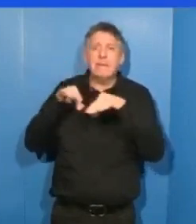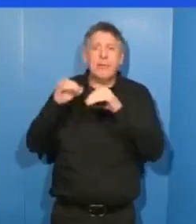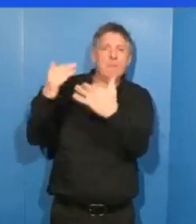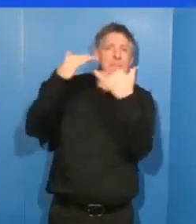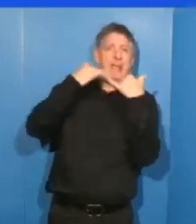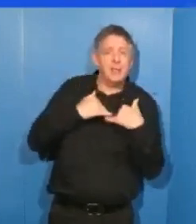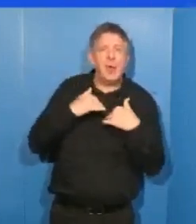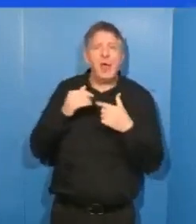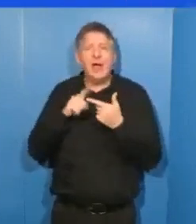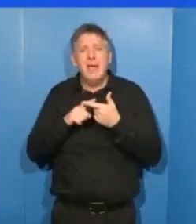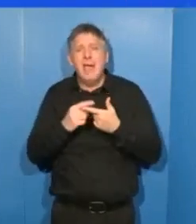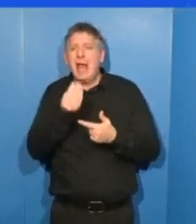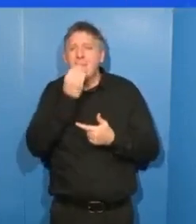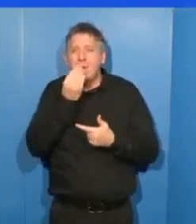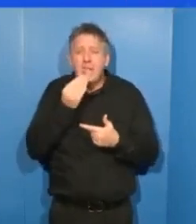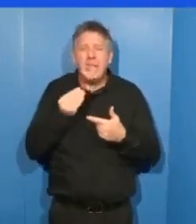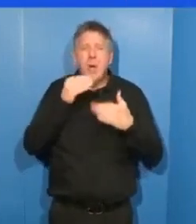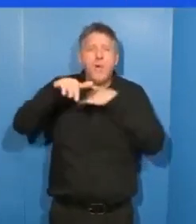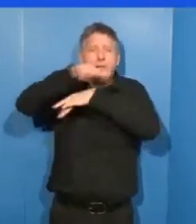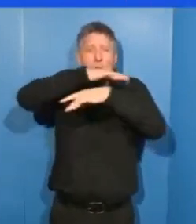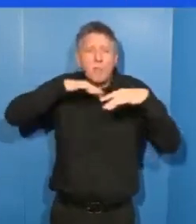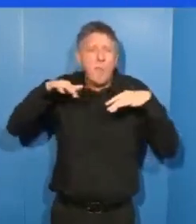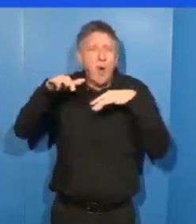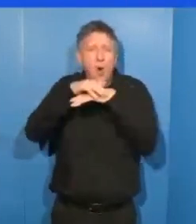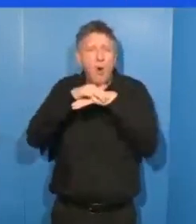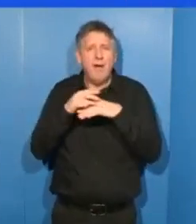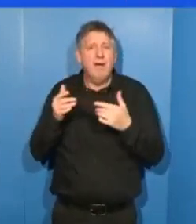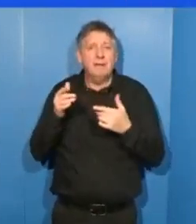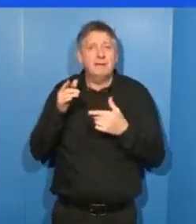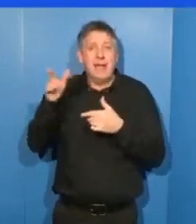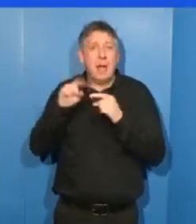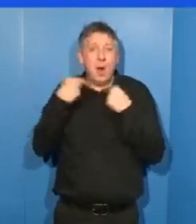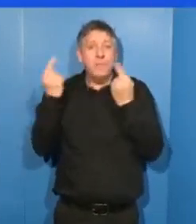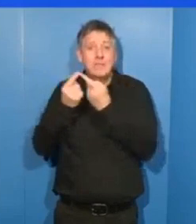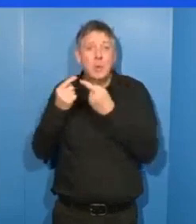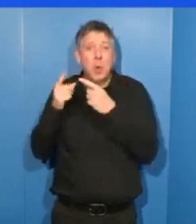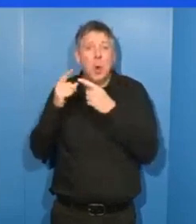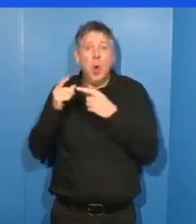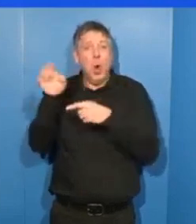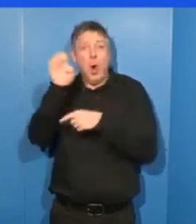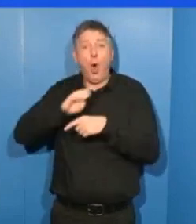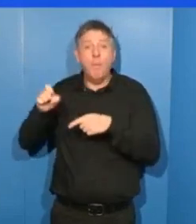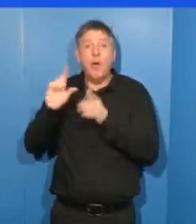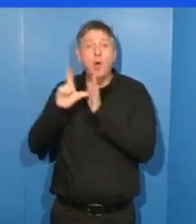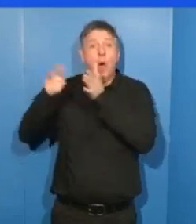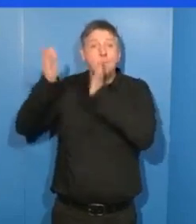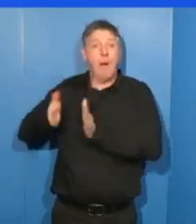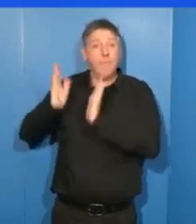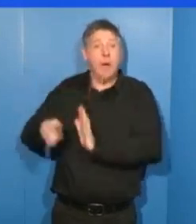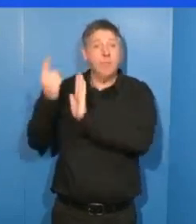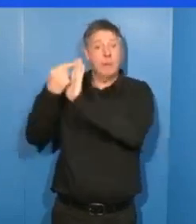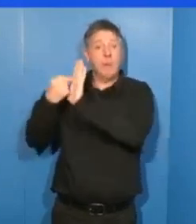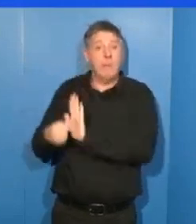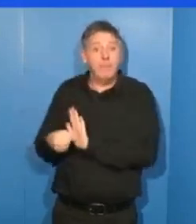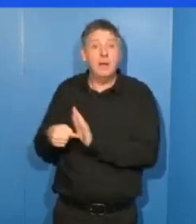alimentaire, environnementale. C'est la Commission européenne qui fait sa loi. Eux, ils décident, et vous, vous subissez.